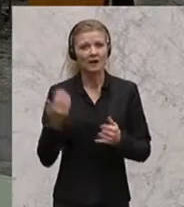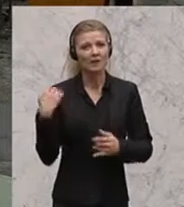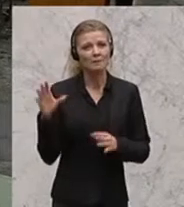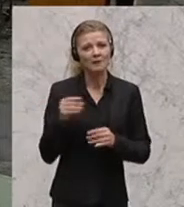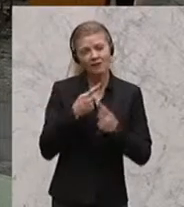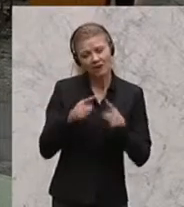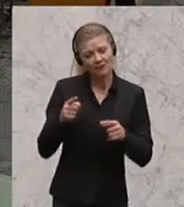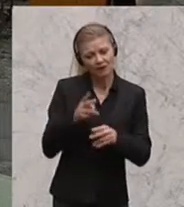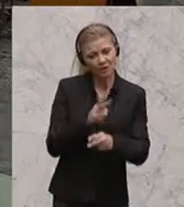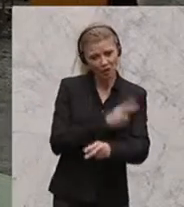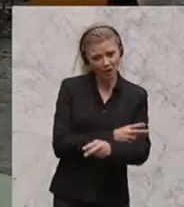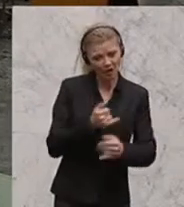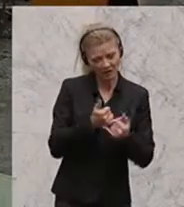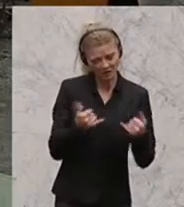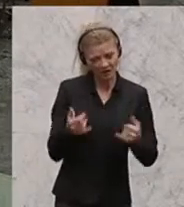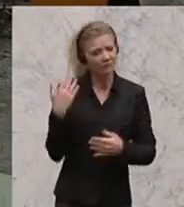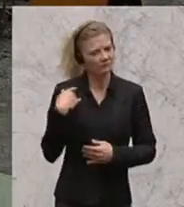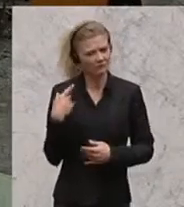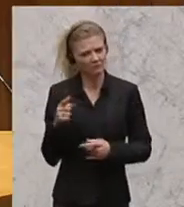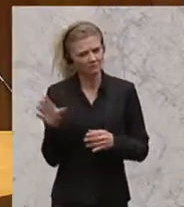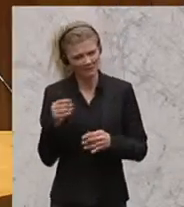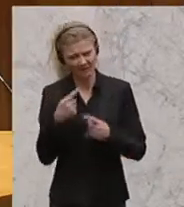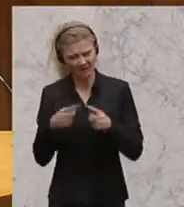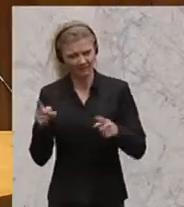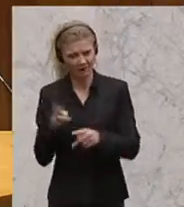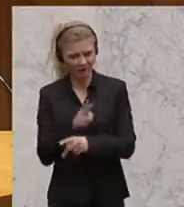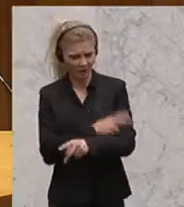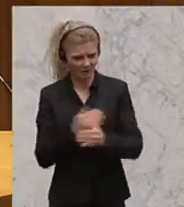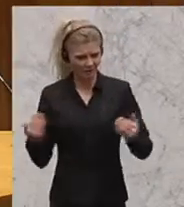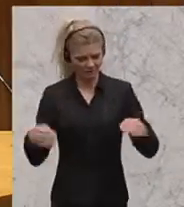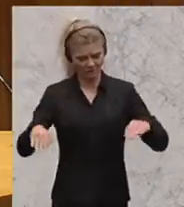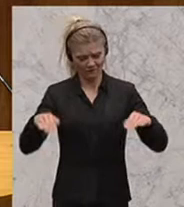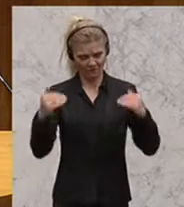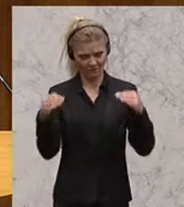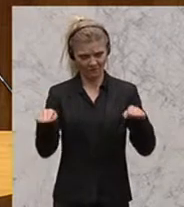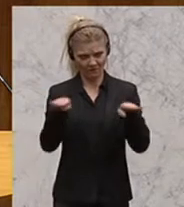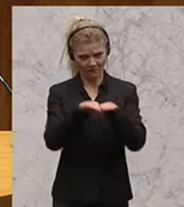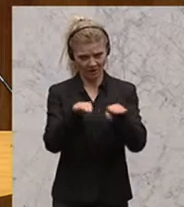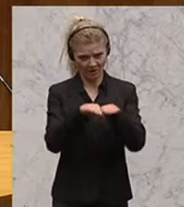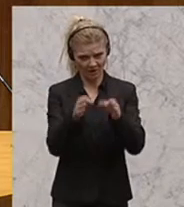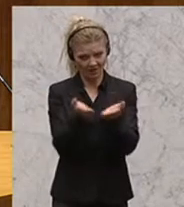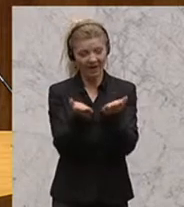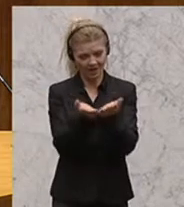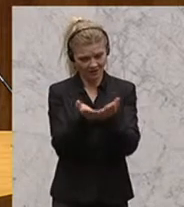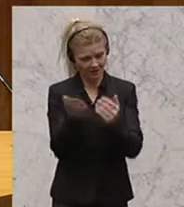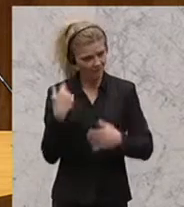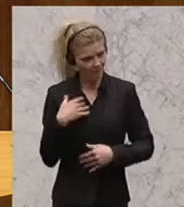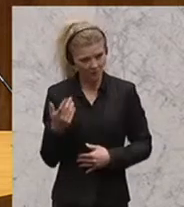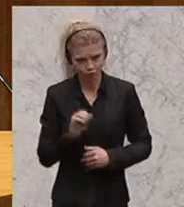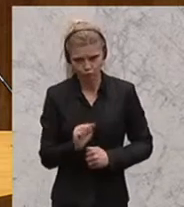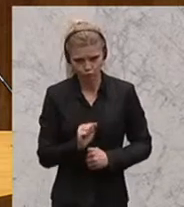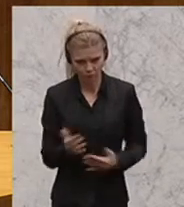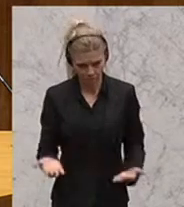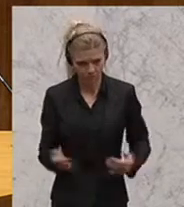strittig sind. Das BMF muss um diese 2 Milliarden Euro Bemessungsgrundlage kämpfen, damit es hier nicht zu